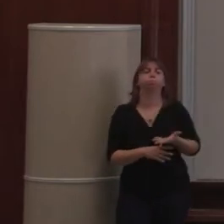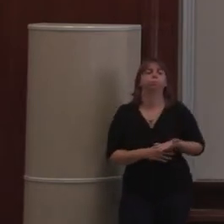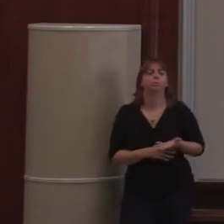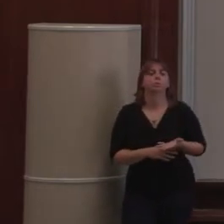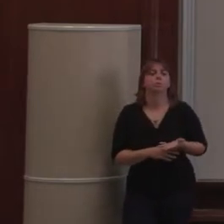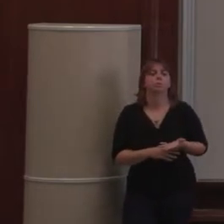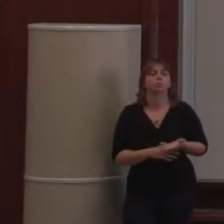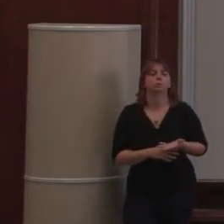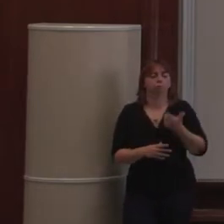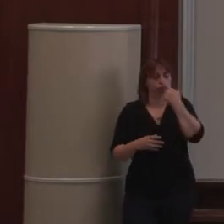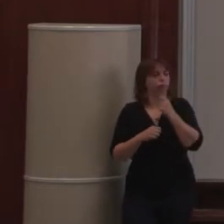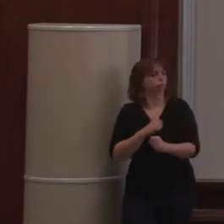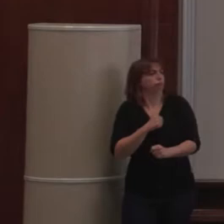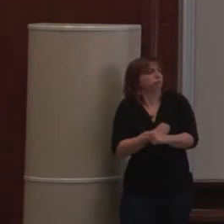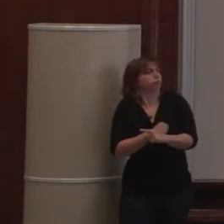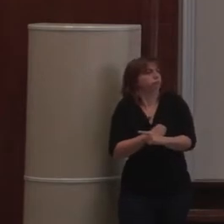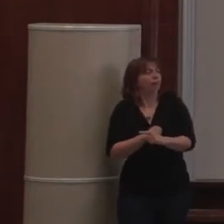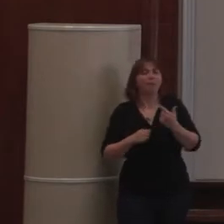Et pourquoi ? On peut se poser la question.